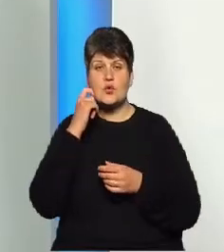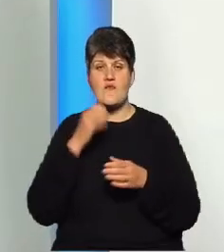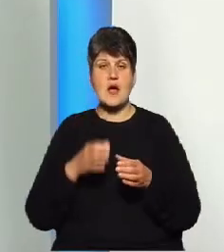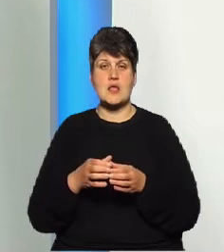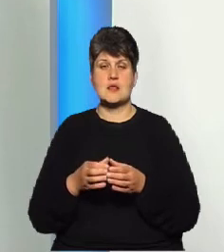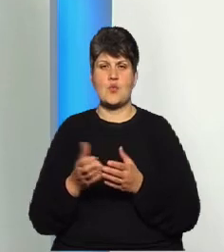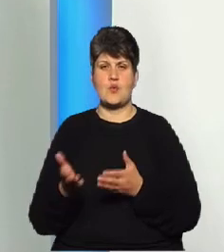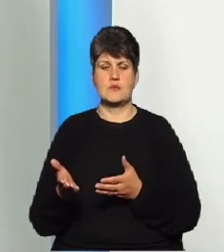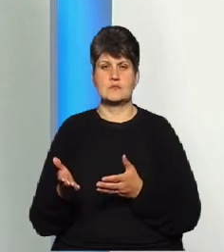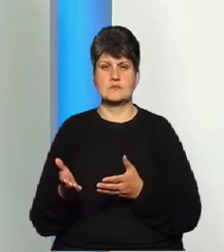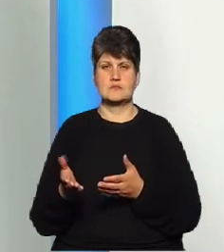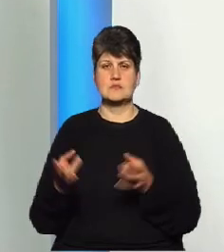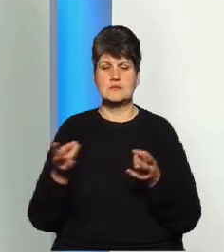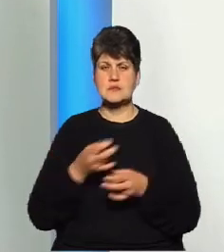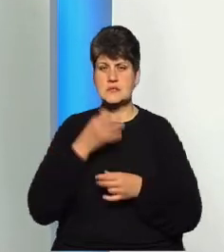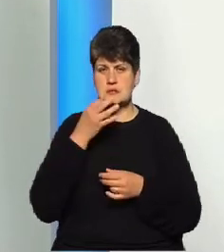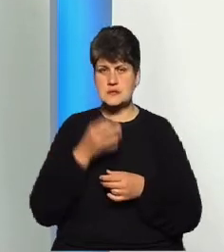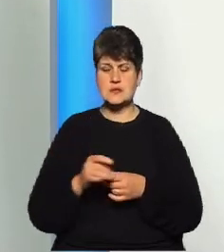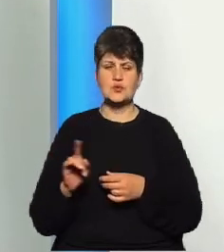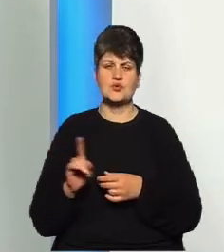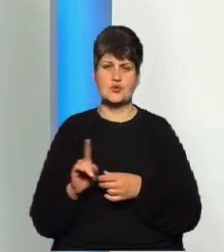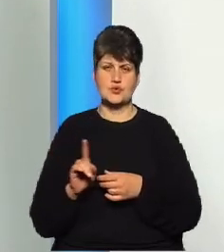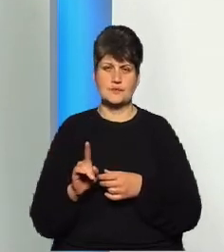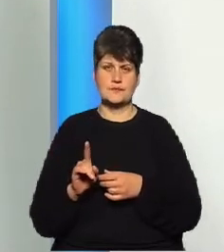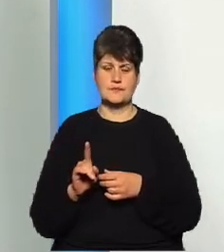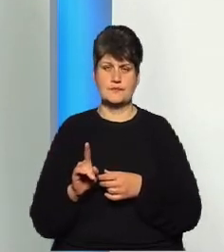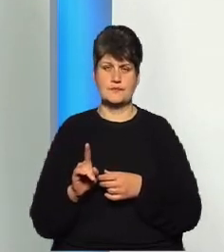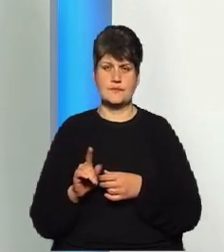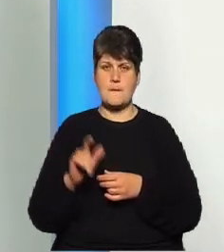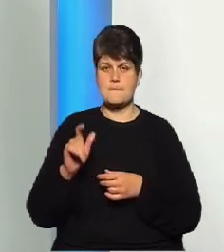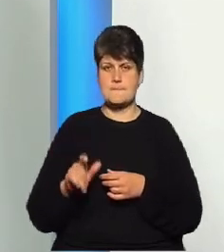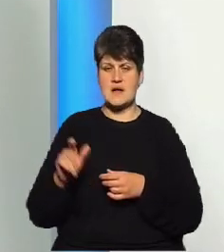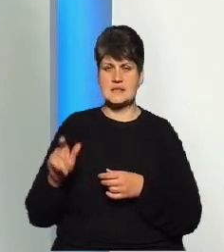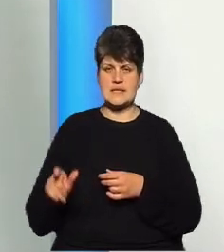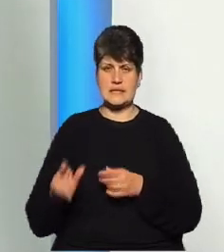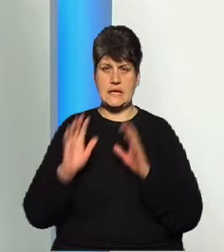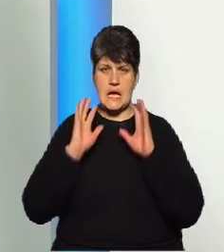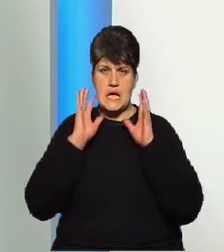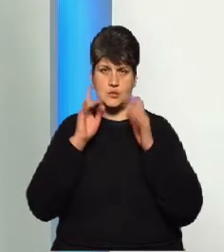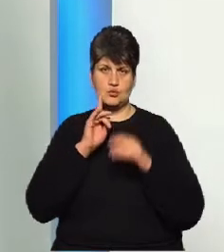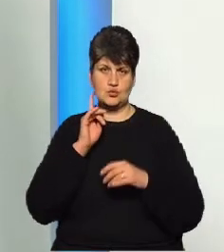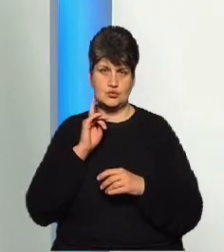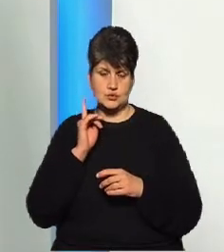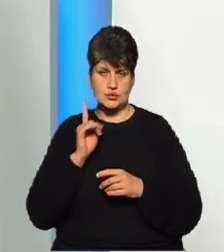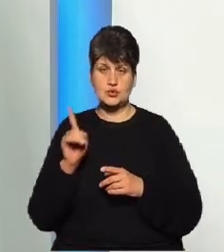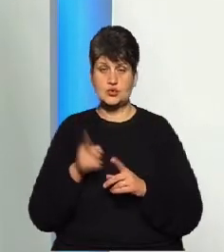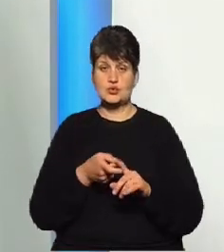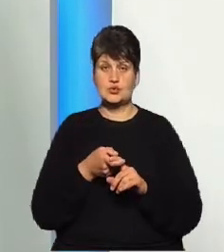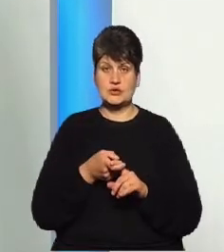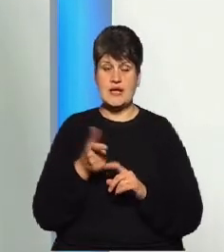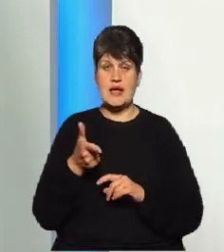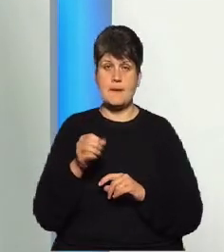відмітити, що пацієнти на інсульт помолоділи. Що стосується геморрагічного інсульту, тобто